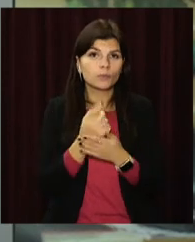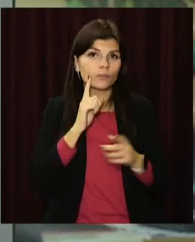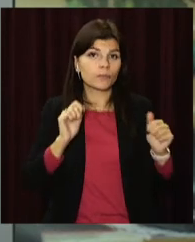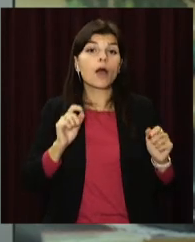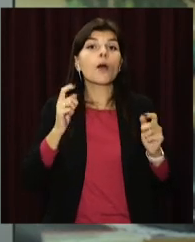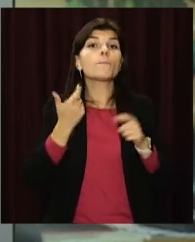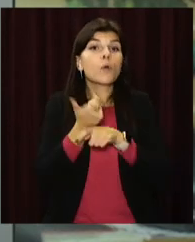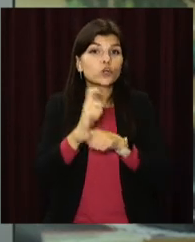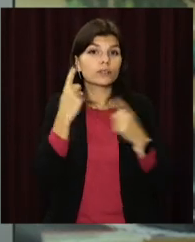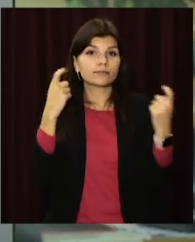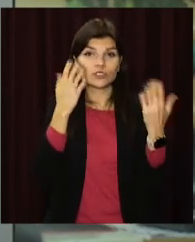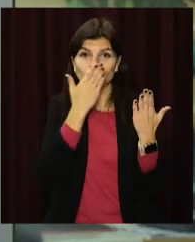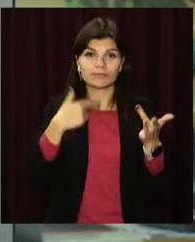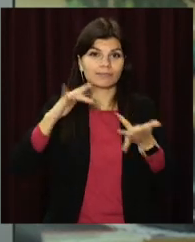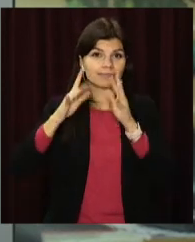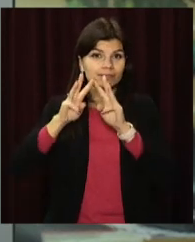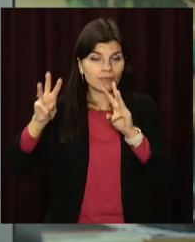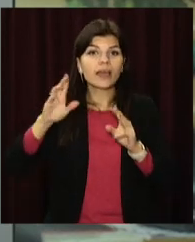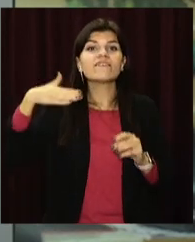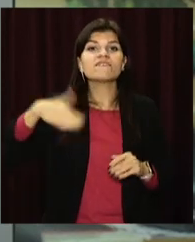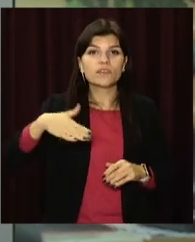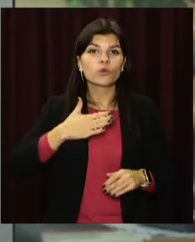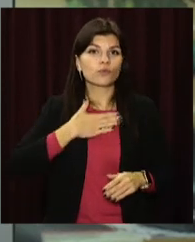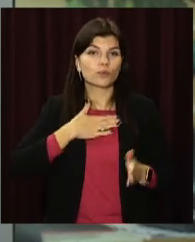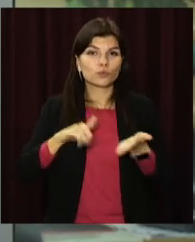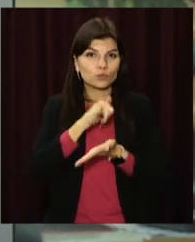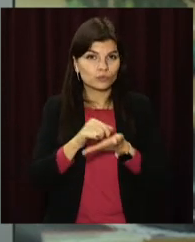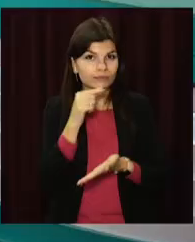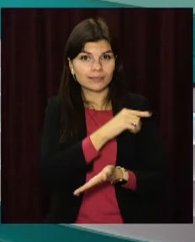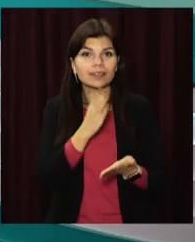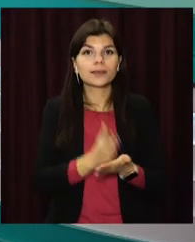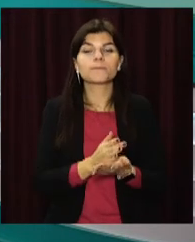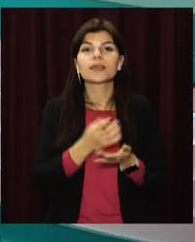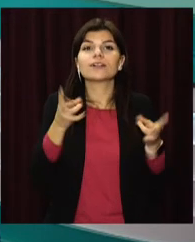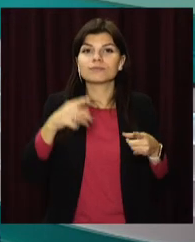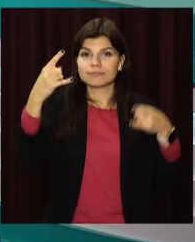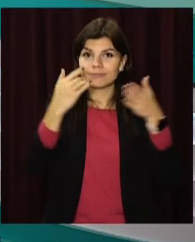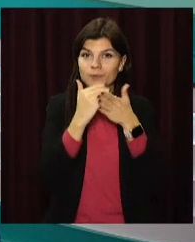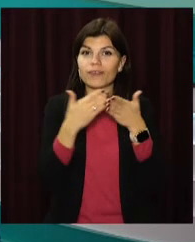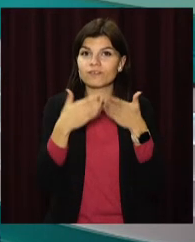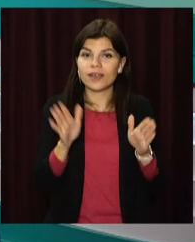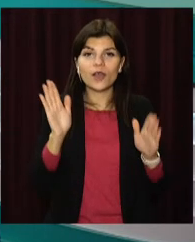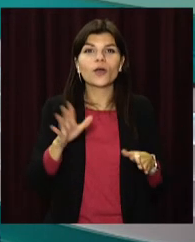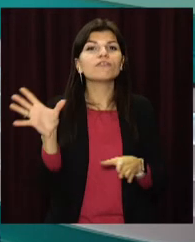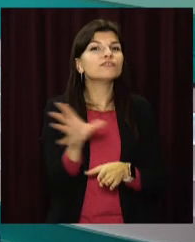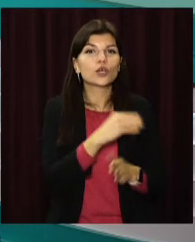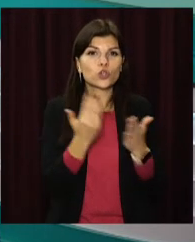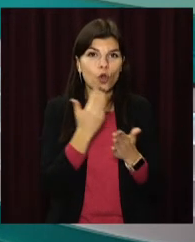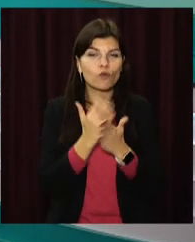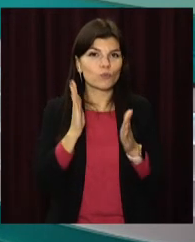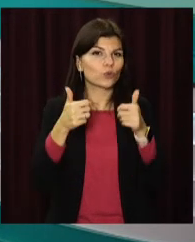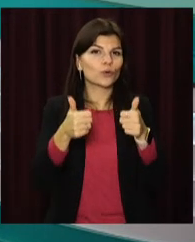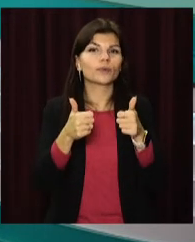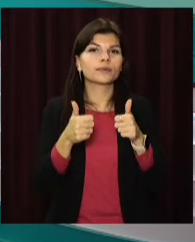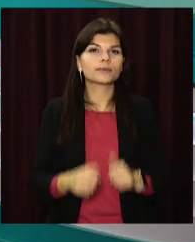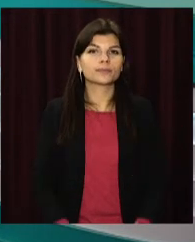.media та в соцмережах. Сюжети переглядайте на нашому ютуб-каналі. Залишайтесь з відкритим та нехай всі новини будуть